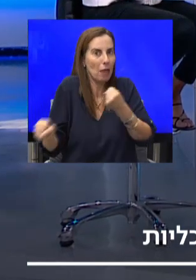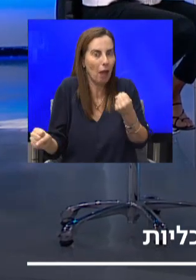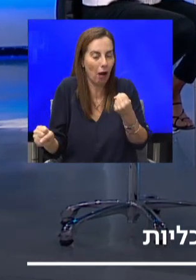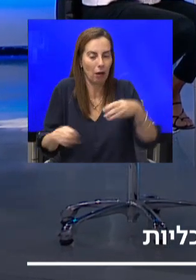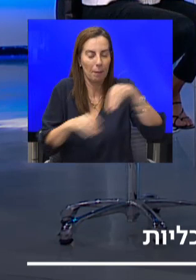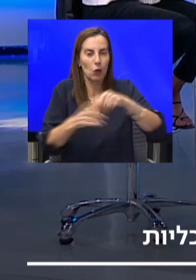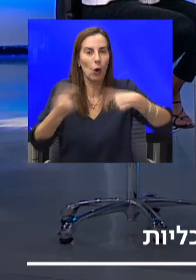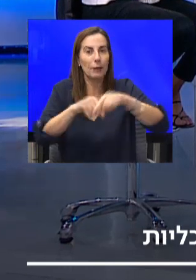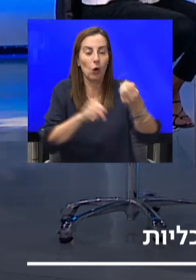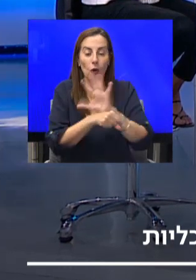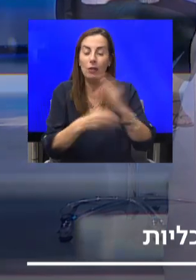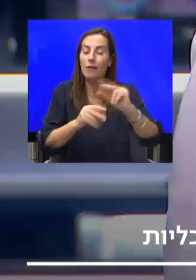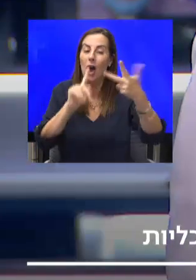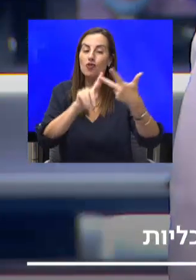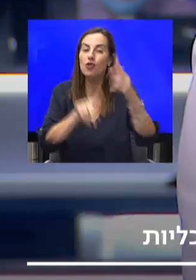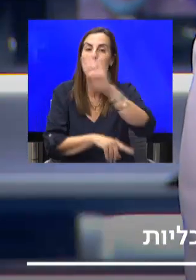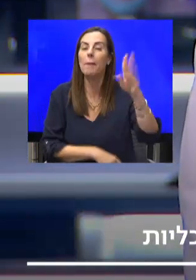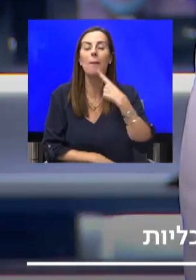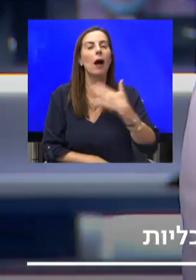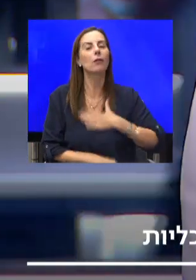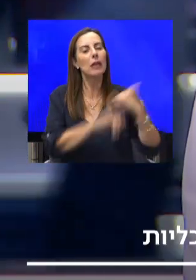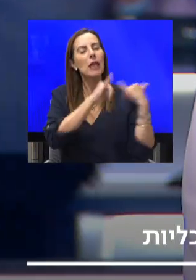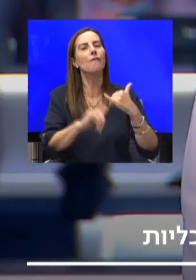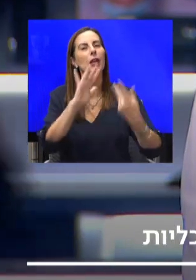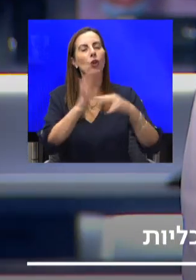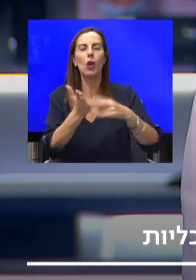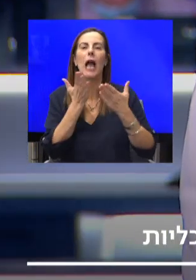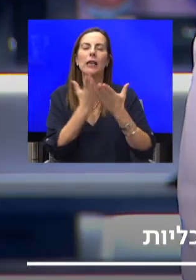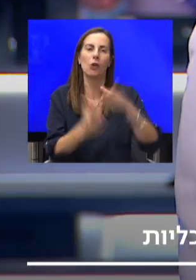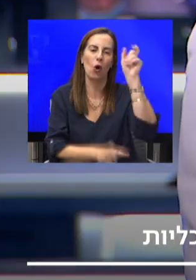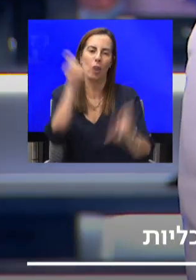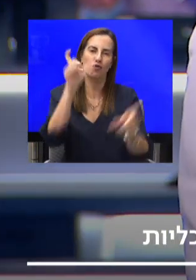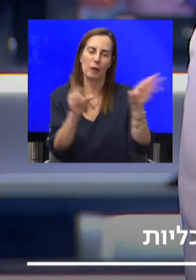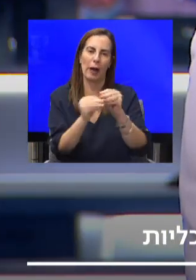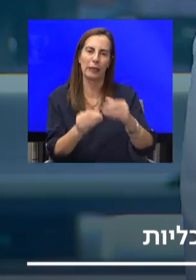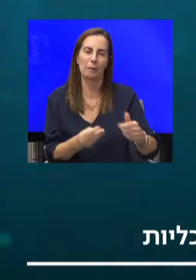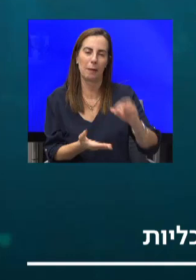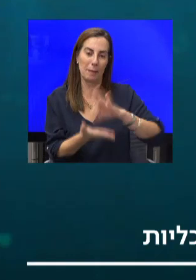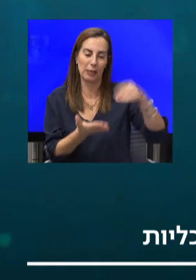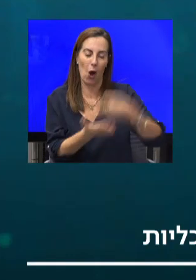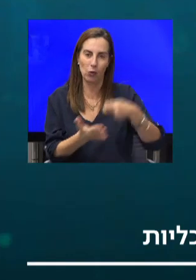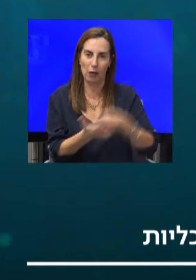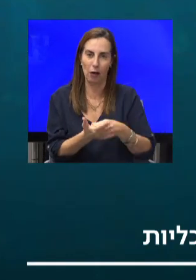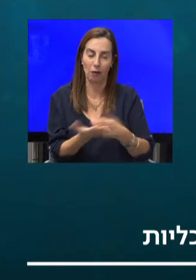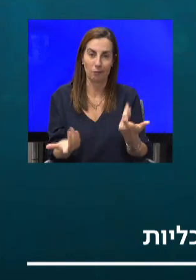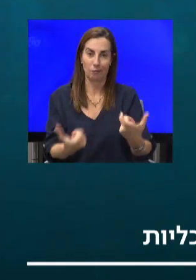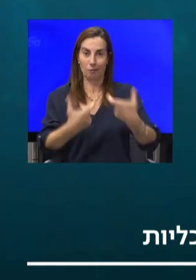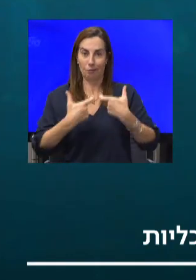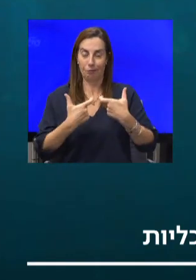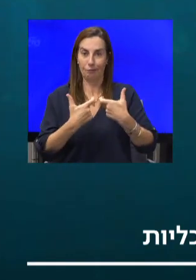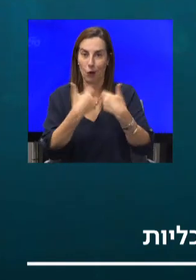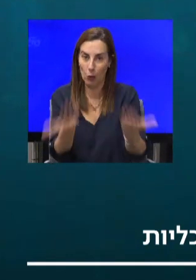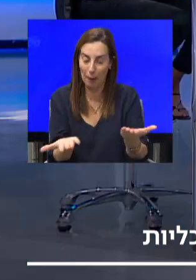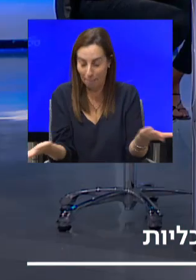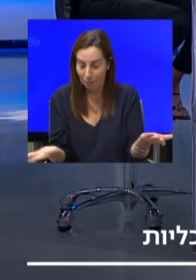שלישי הוא אמר אנחנו נביא עוד תוכניות סיוע כלכליות יחד עם שר האוצר. מנהים. סוגרים עלה ואז פשוט מפזרים כסף. הזכרת את הקבינט אתמול